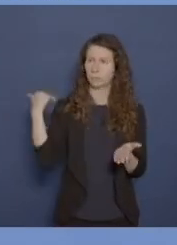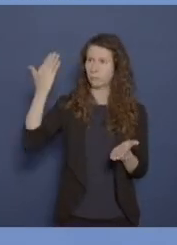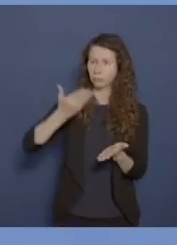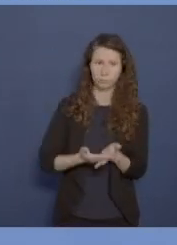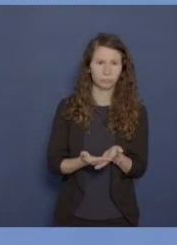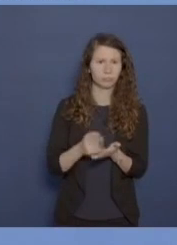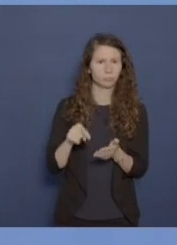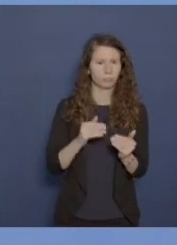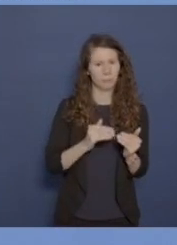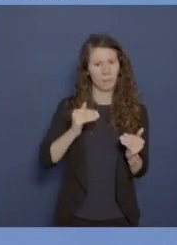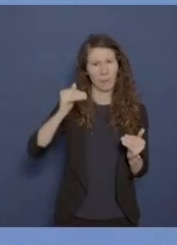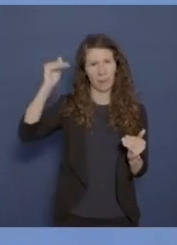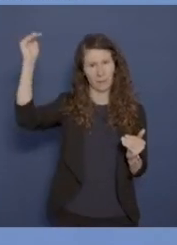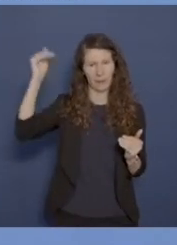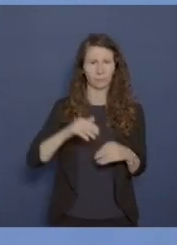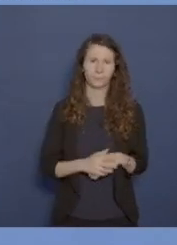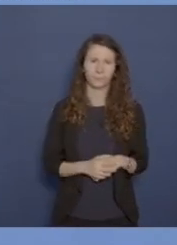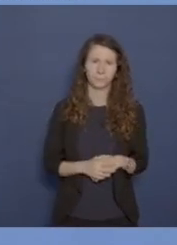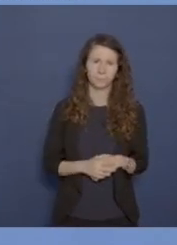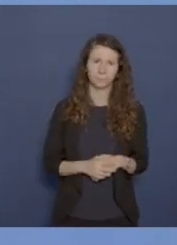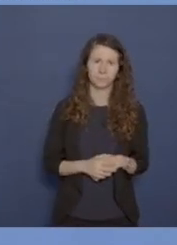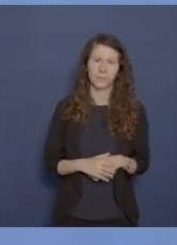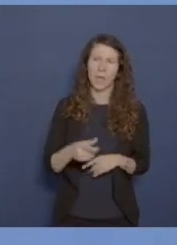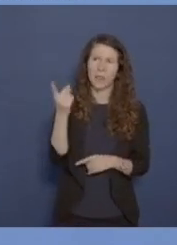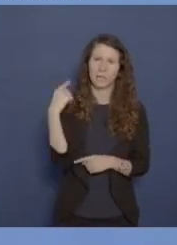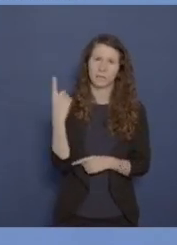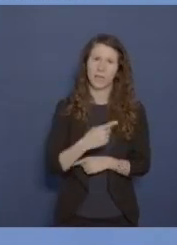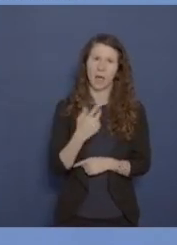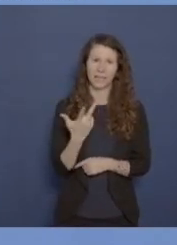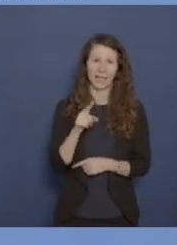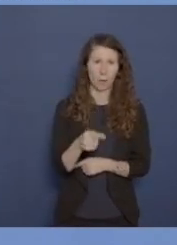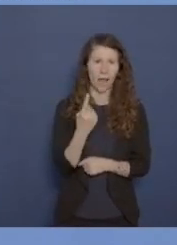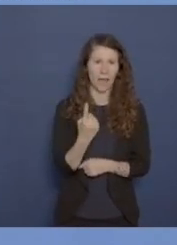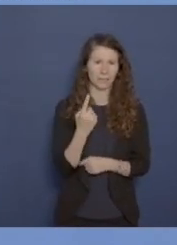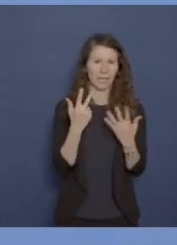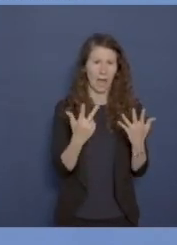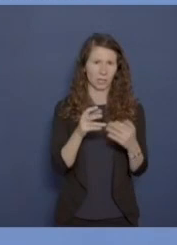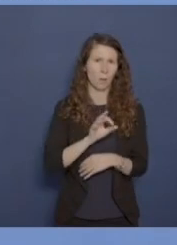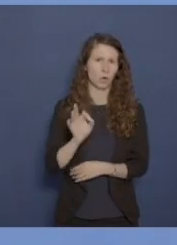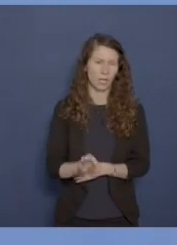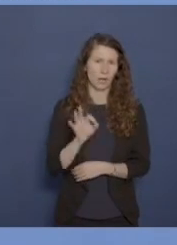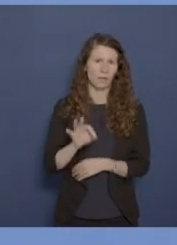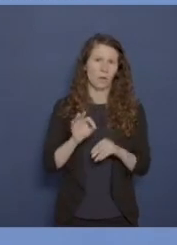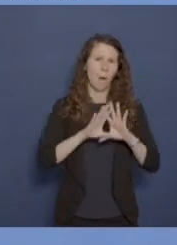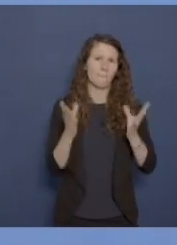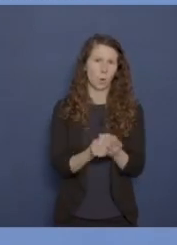kontinuierlich gesteigert worden. Sie machten im vergangenen Jahr 3,18 Prozent des